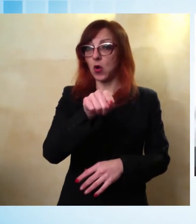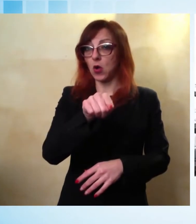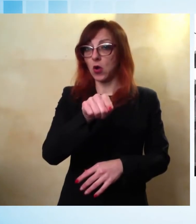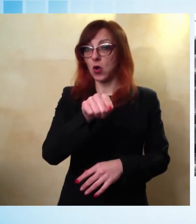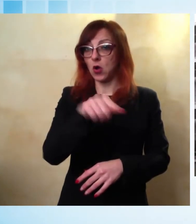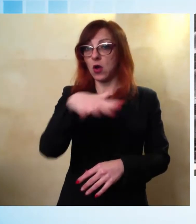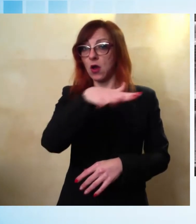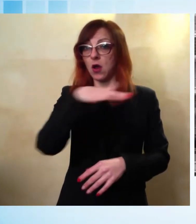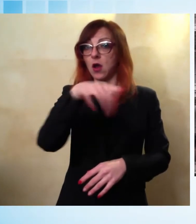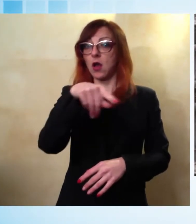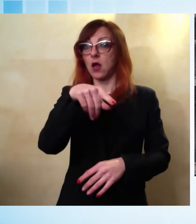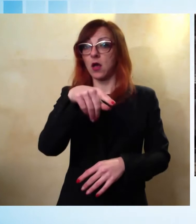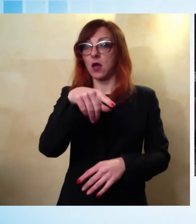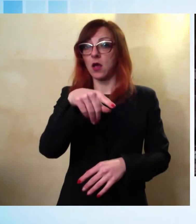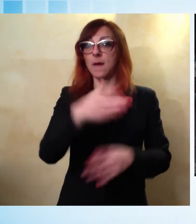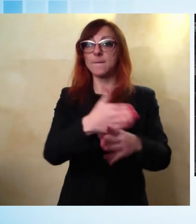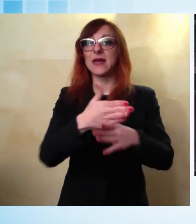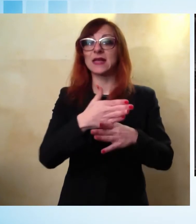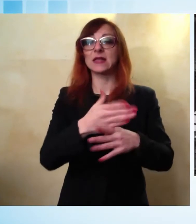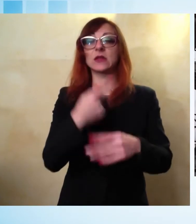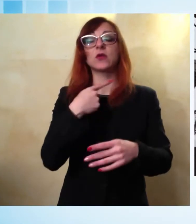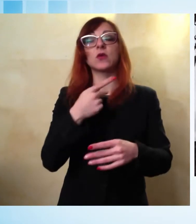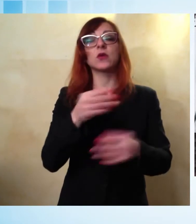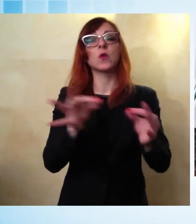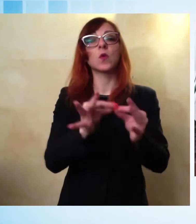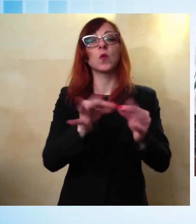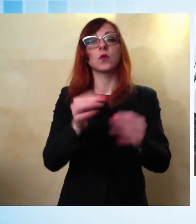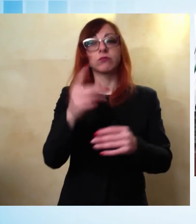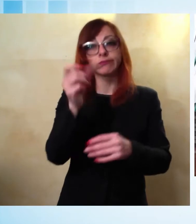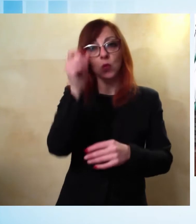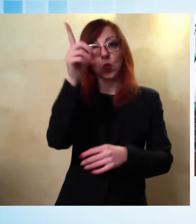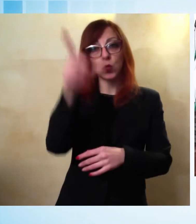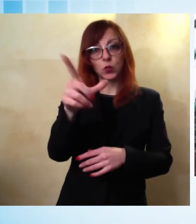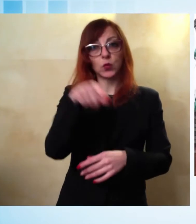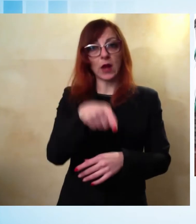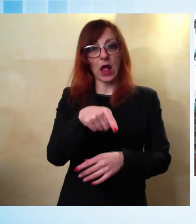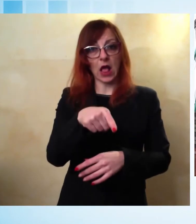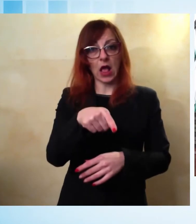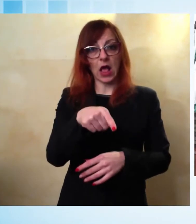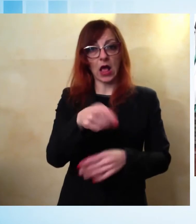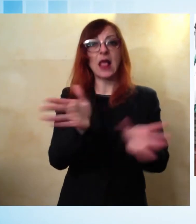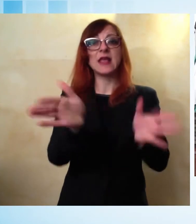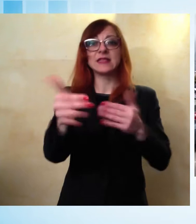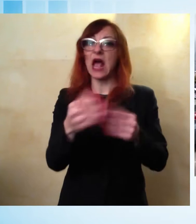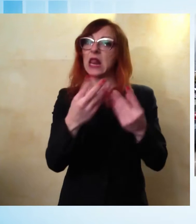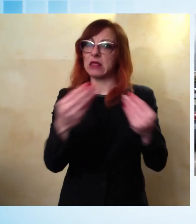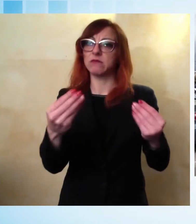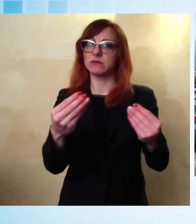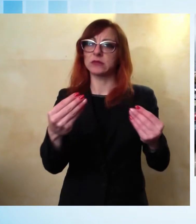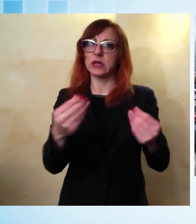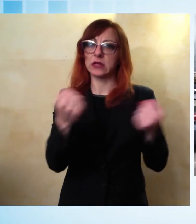legato alla mediazione culturale con una sala multifunzionale. Al piano secondo